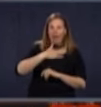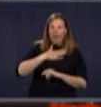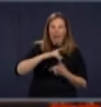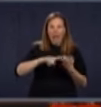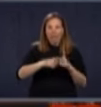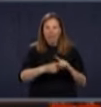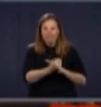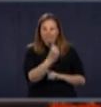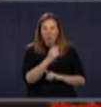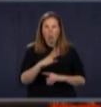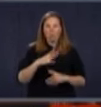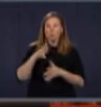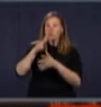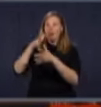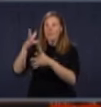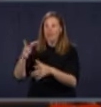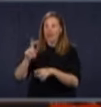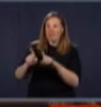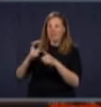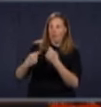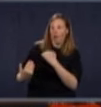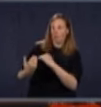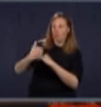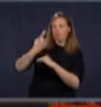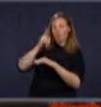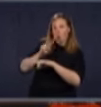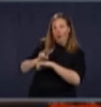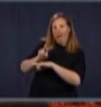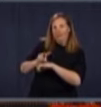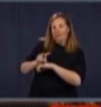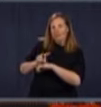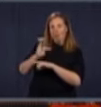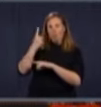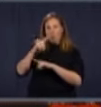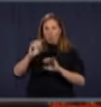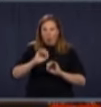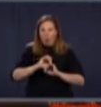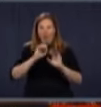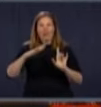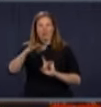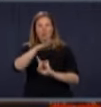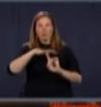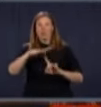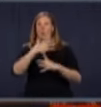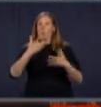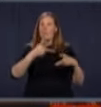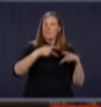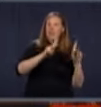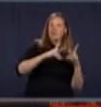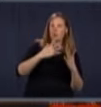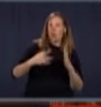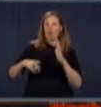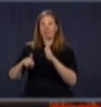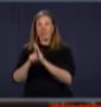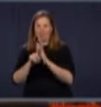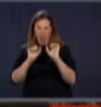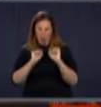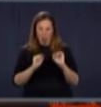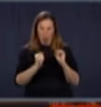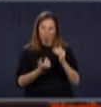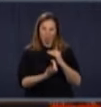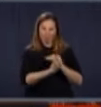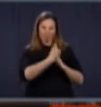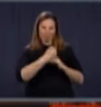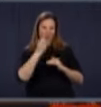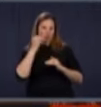que les grands-parents pourraient peut-être, dans certains cas, venir regarder à la maison. Donc, peut-être pour clarifier la situation, voir qu'est-ce qui est possible de faire.-ce qu'on peut inviter des gens à la maison en respectant